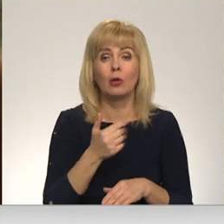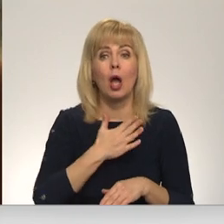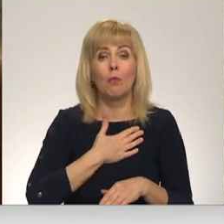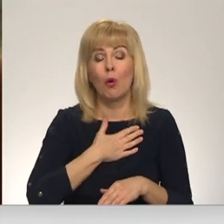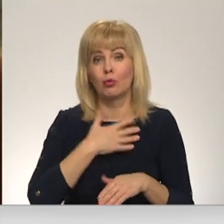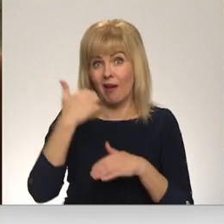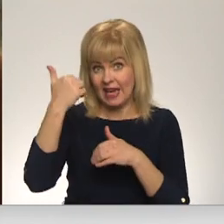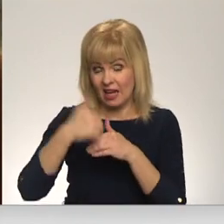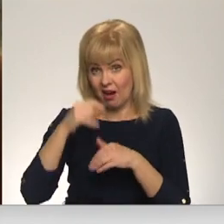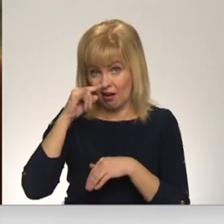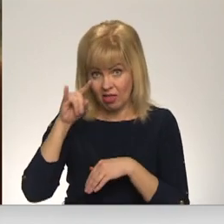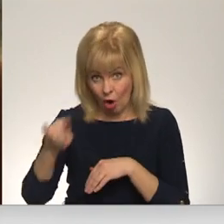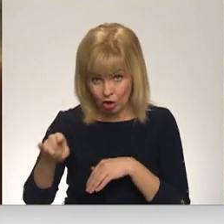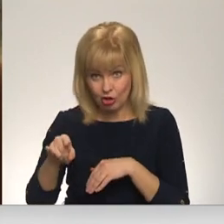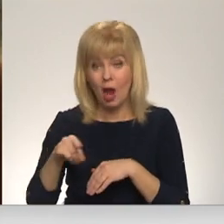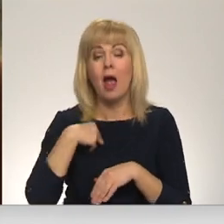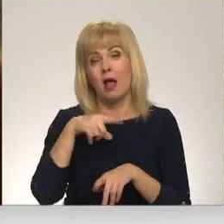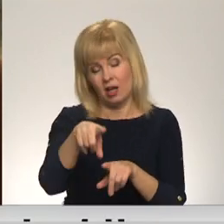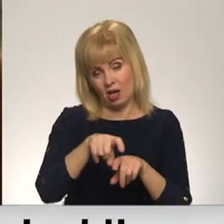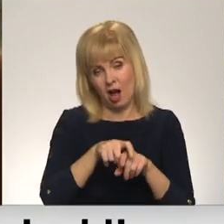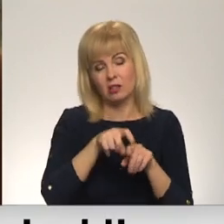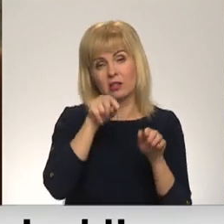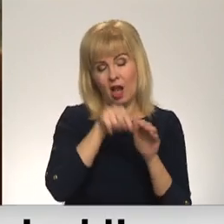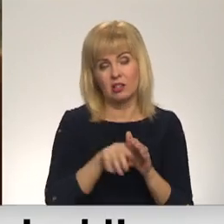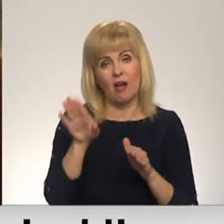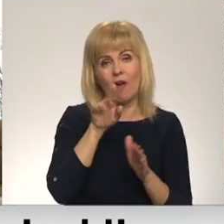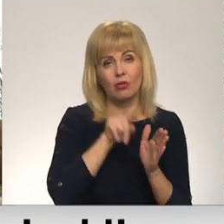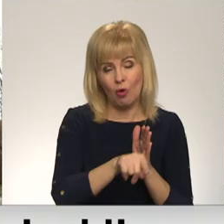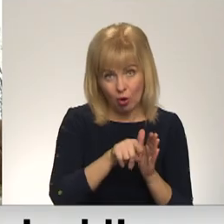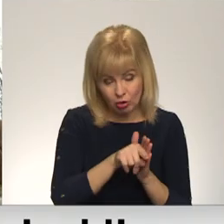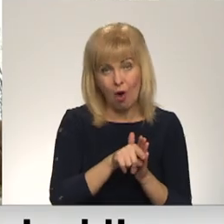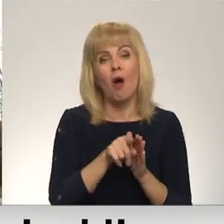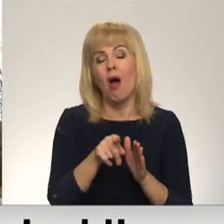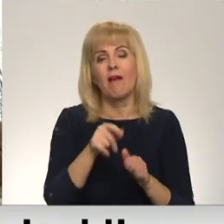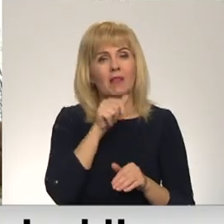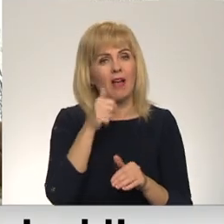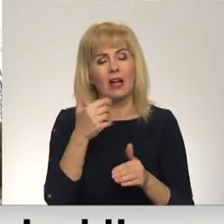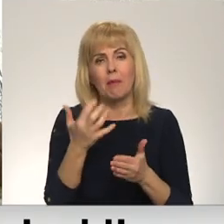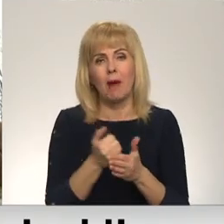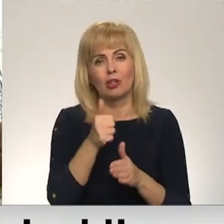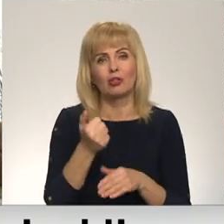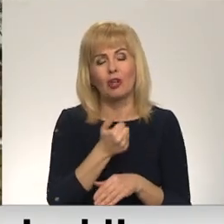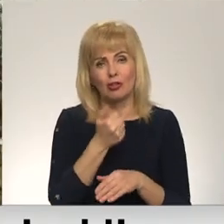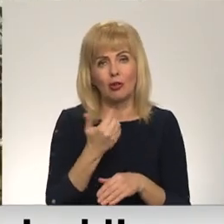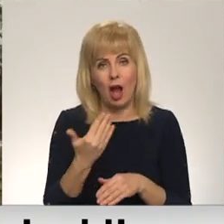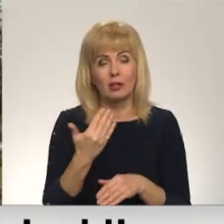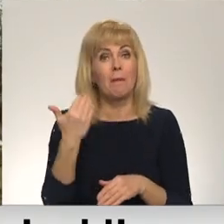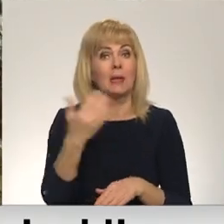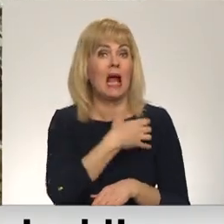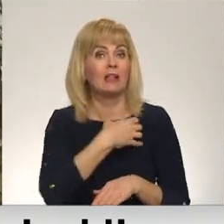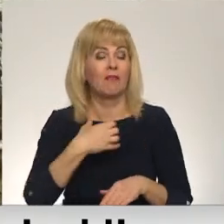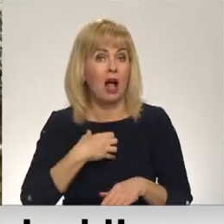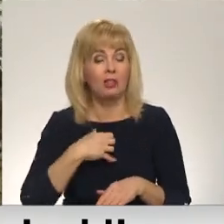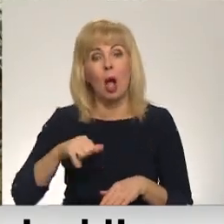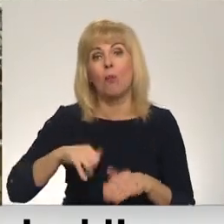ignorēšanas, iesaistot valsts kontrolē, ir panāktas tas, ko nevarējām panākt sešos gados. Zemi šajā vietā pieder pašvaldībai. Lielākajā